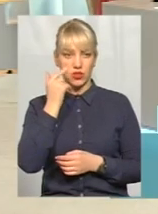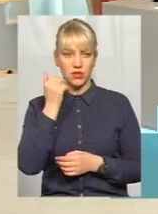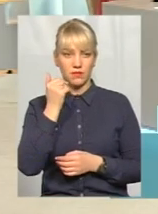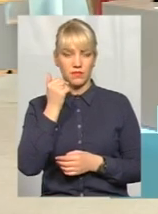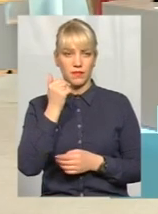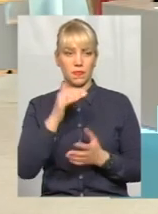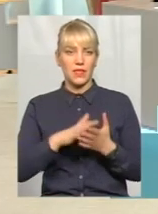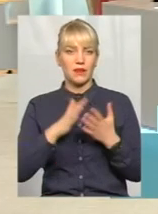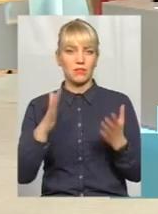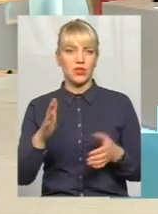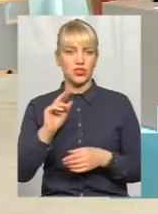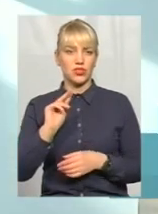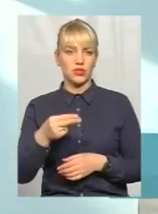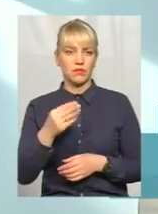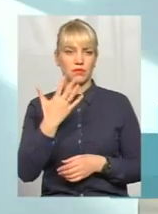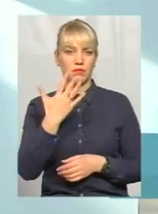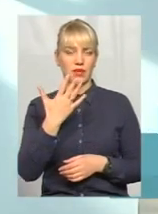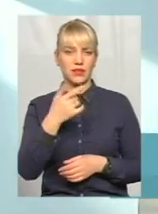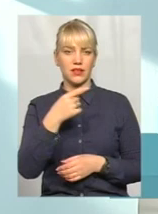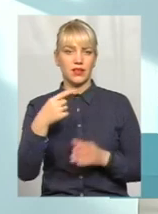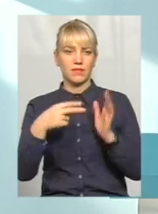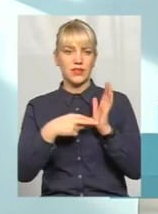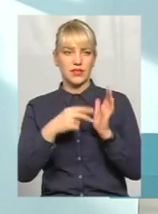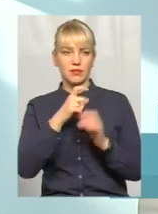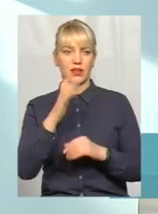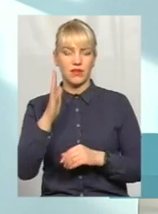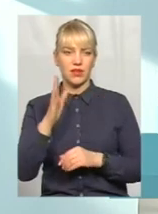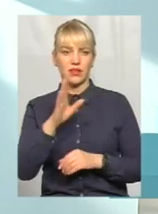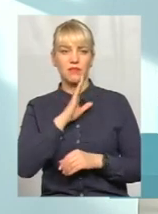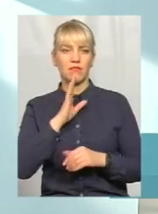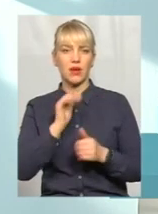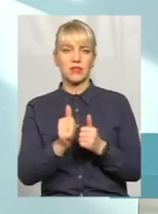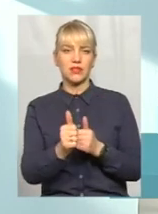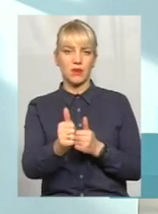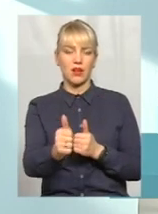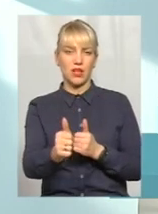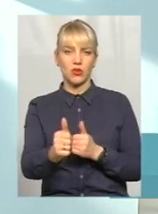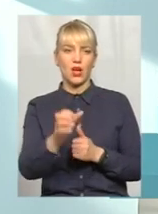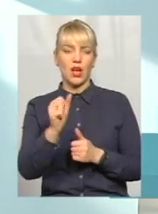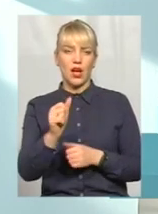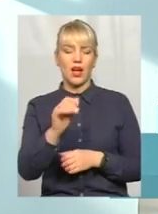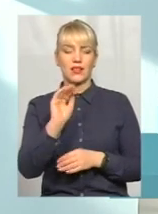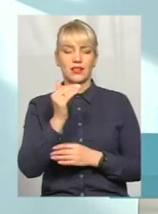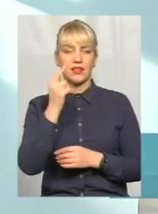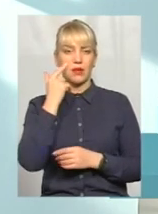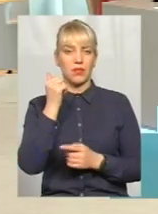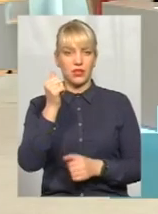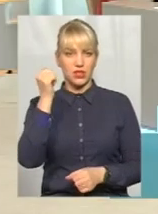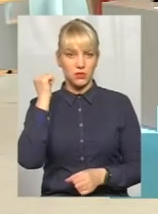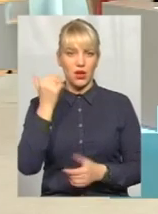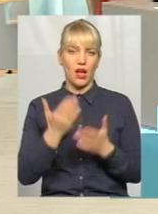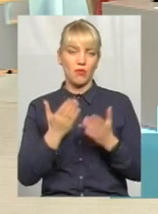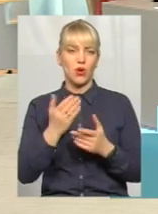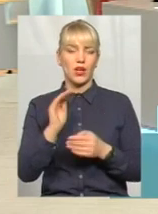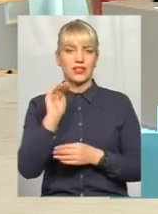більше, ніж 5-7 хвилин, і мама йде спереду, а дитина плаче ззаду, або дитині 2,5